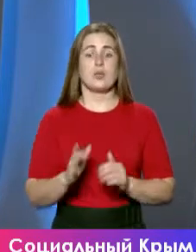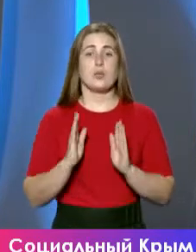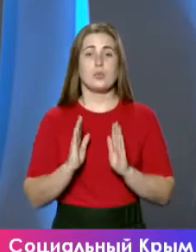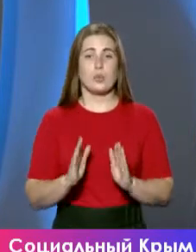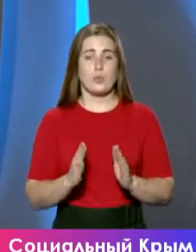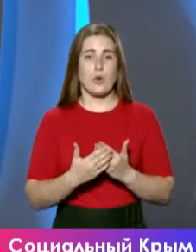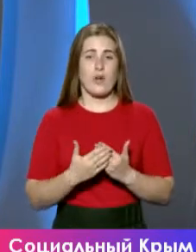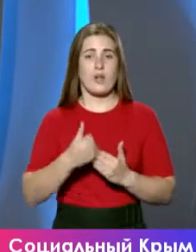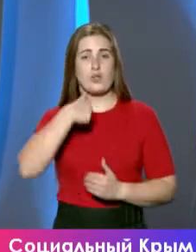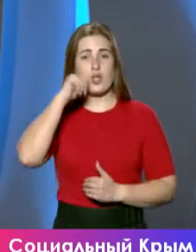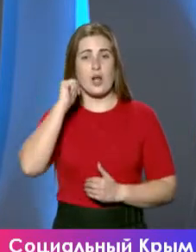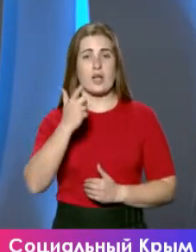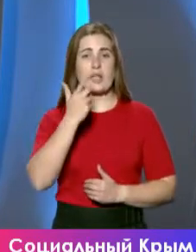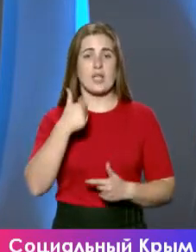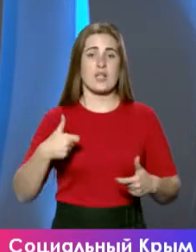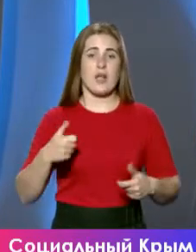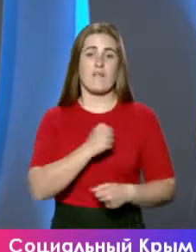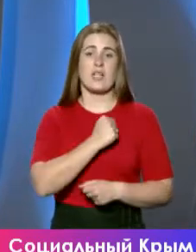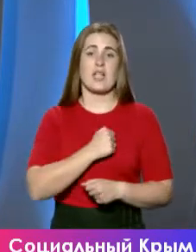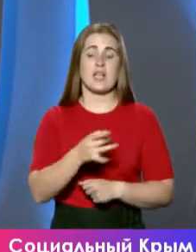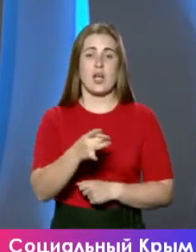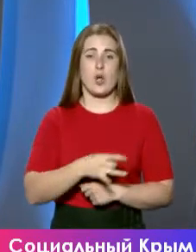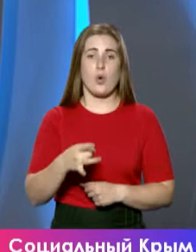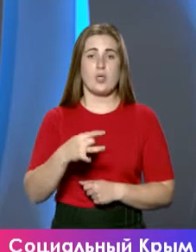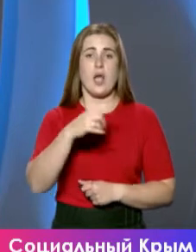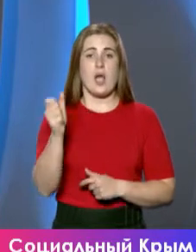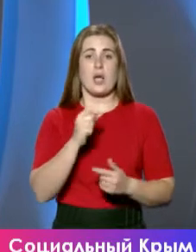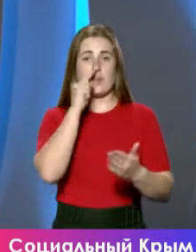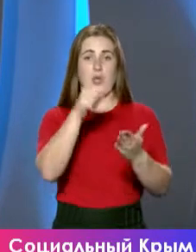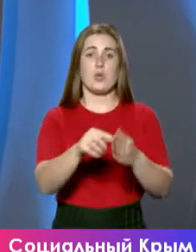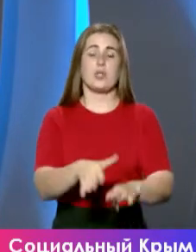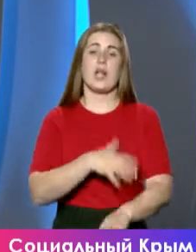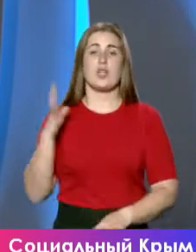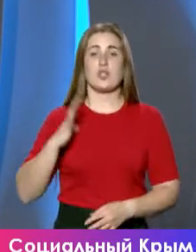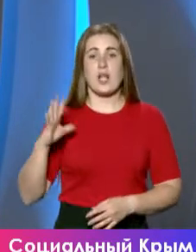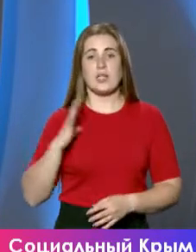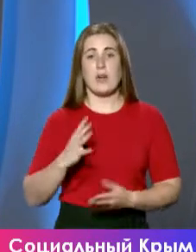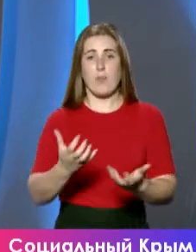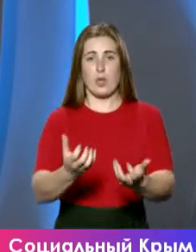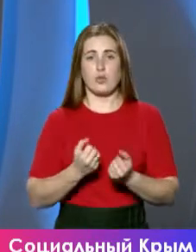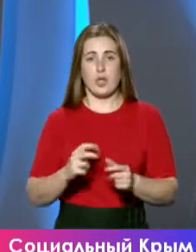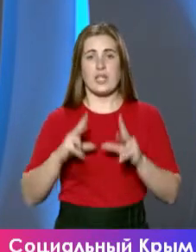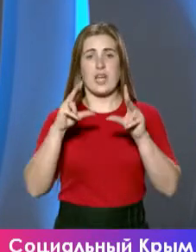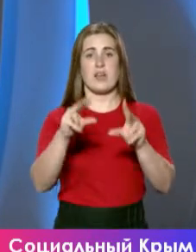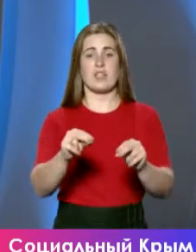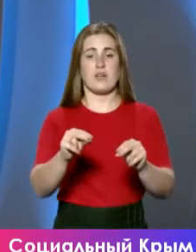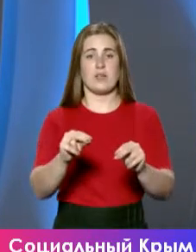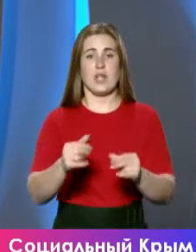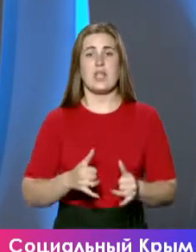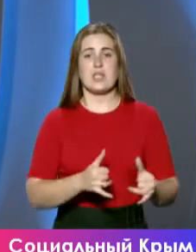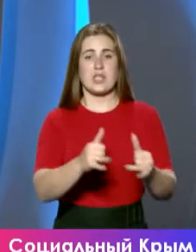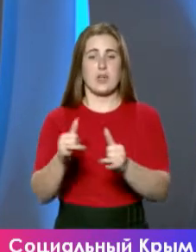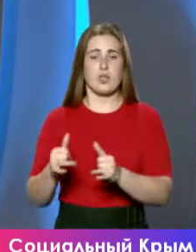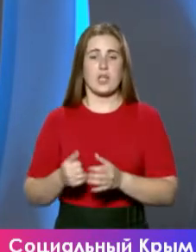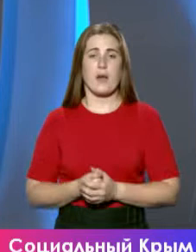вчера он в Красногородейском районе, газ пришел в дома людей долгожданные, наконец-то получат гарантированное газоснабжение. Ну